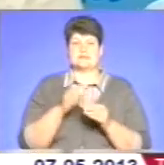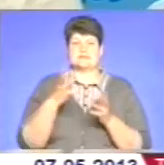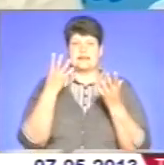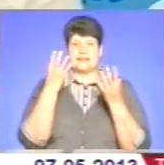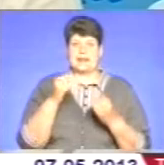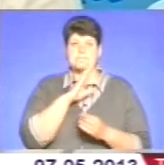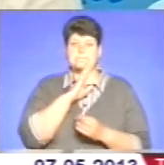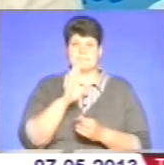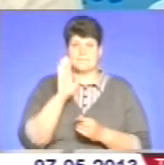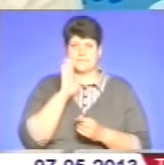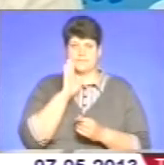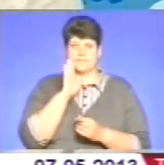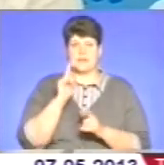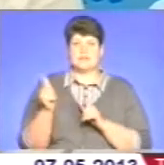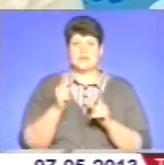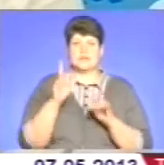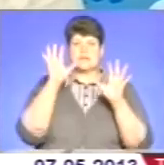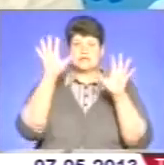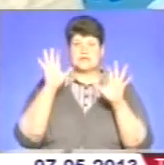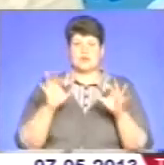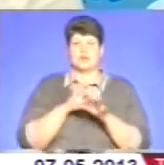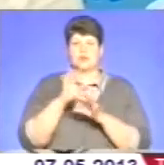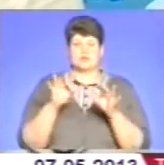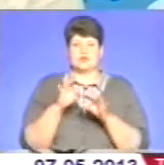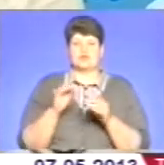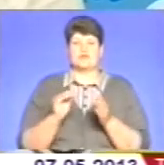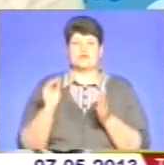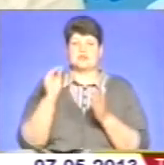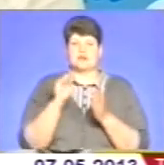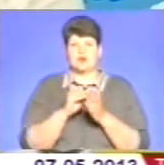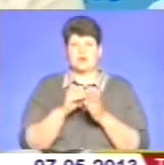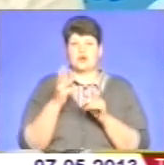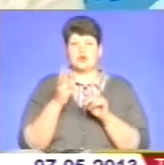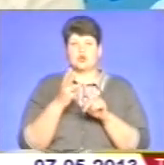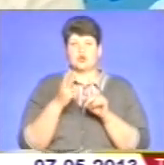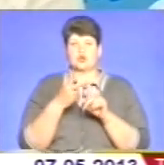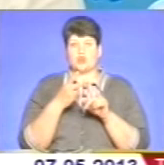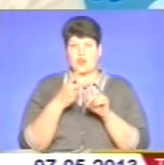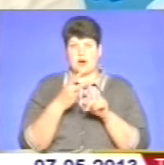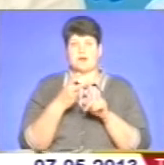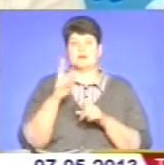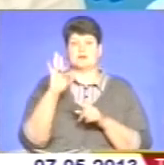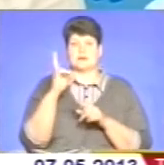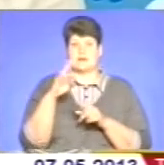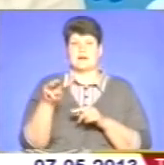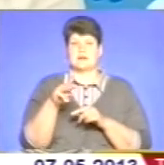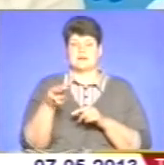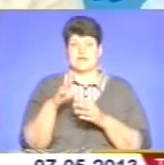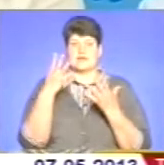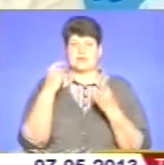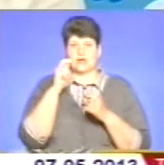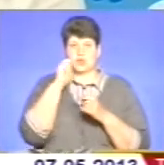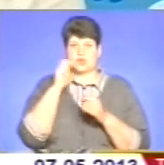Напевно, підготуємо законопроект щодо встановлення як друга неділя травня, як День